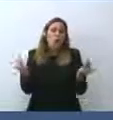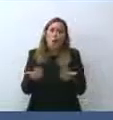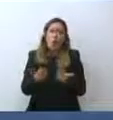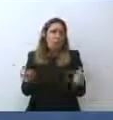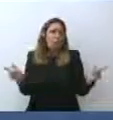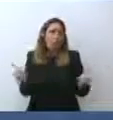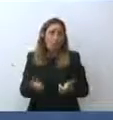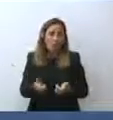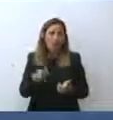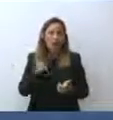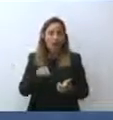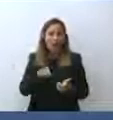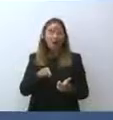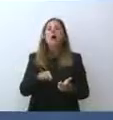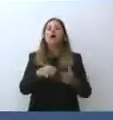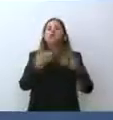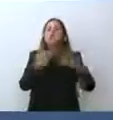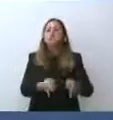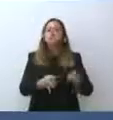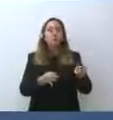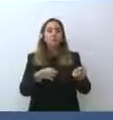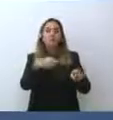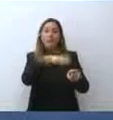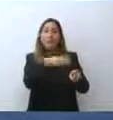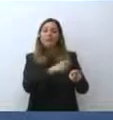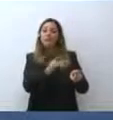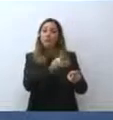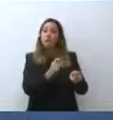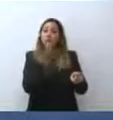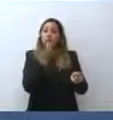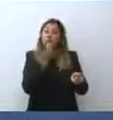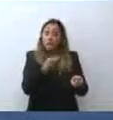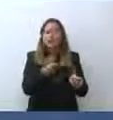se la Ministra della Lamorgese vorrà, si farà volentieri.